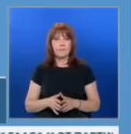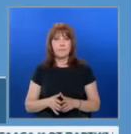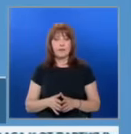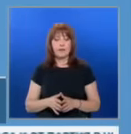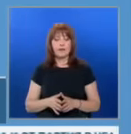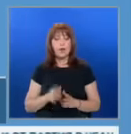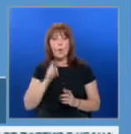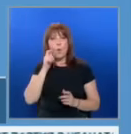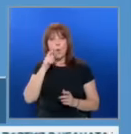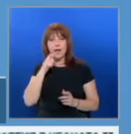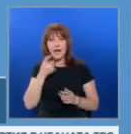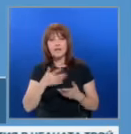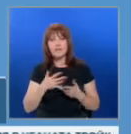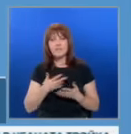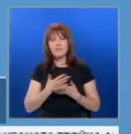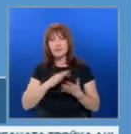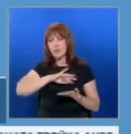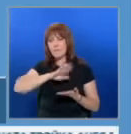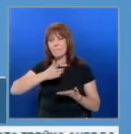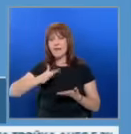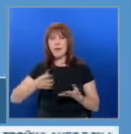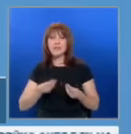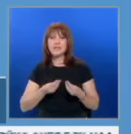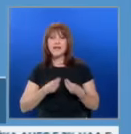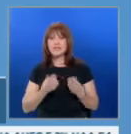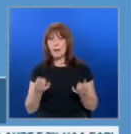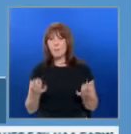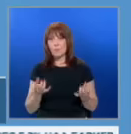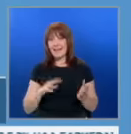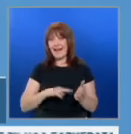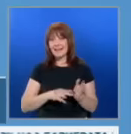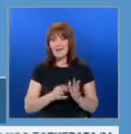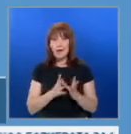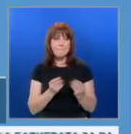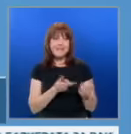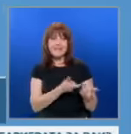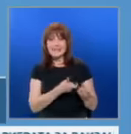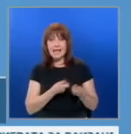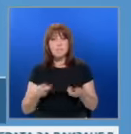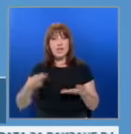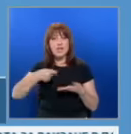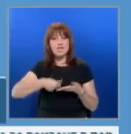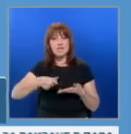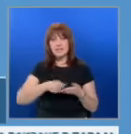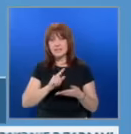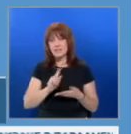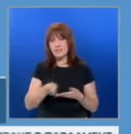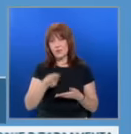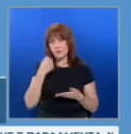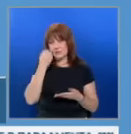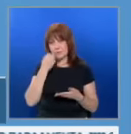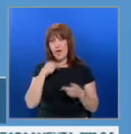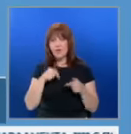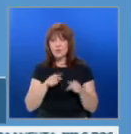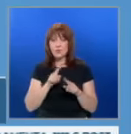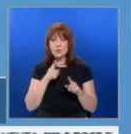Украина има всички природни дадености за съвременна енергетика, но без заеми и инвестиции не можем да се възползваме. И тук не